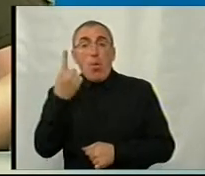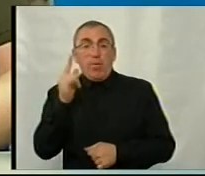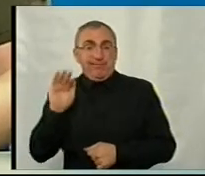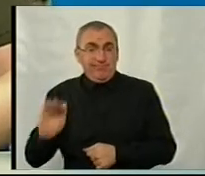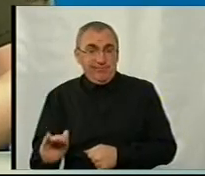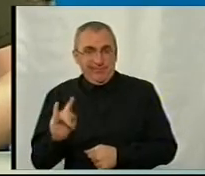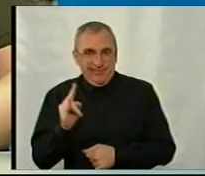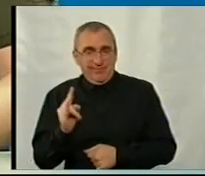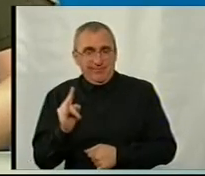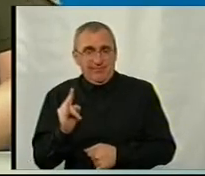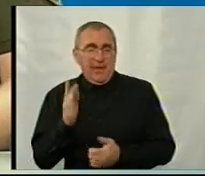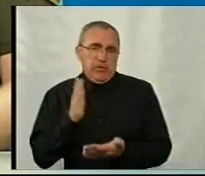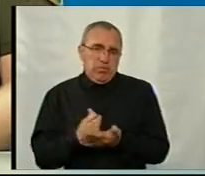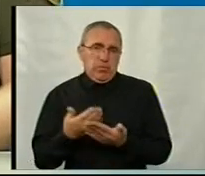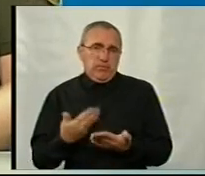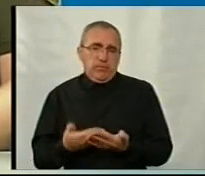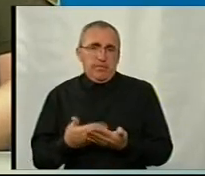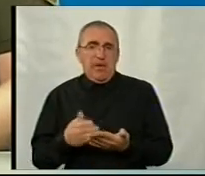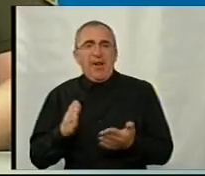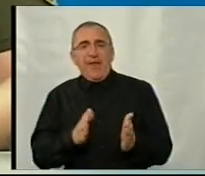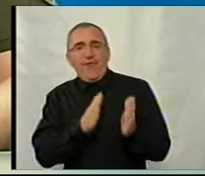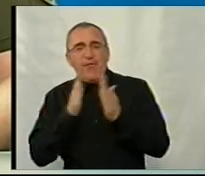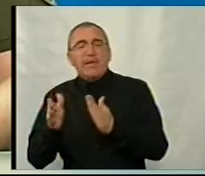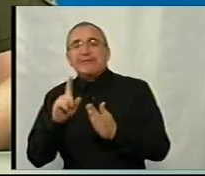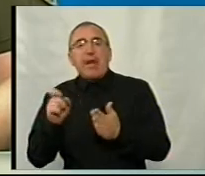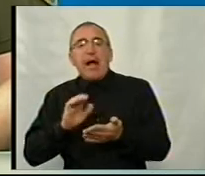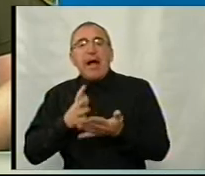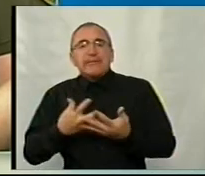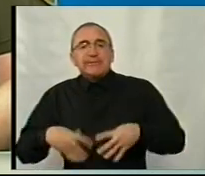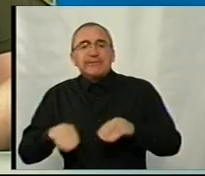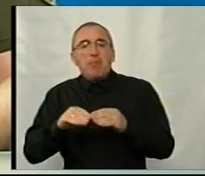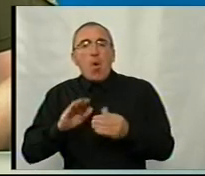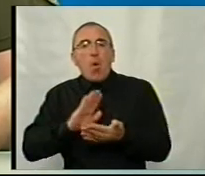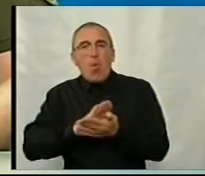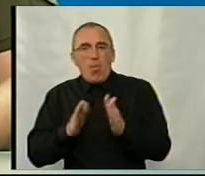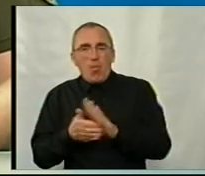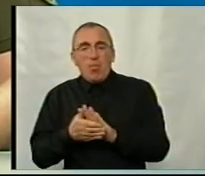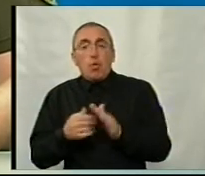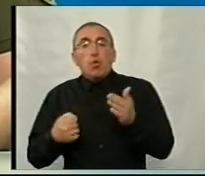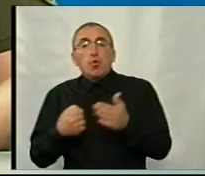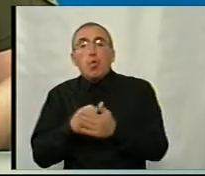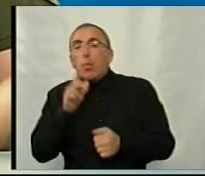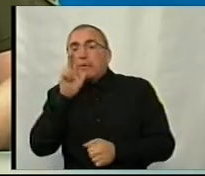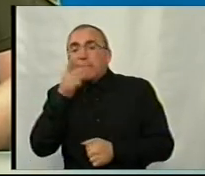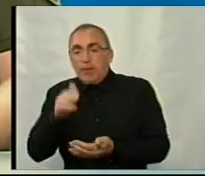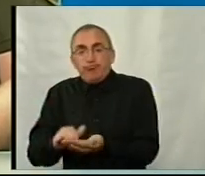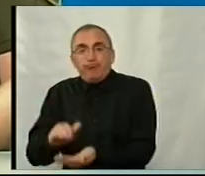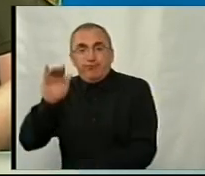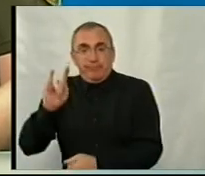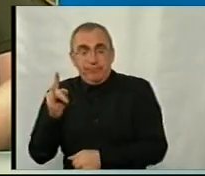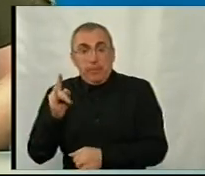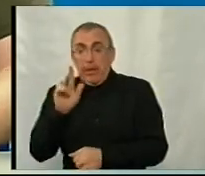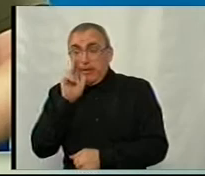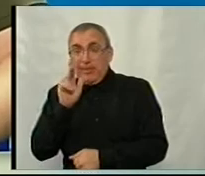наприклад, існує відсрочка за сімейними обставинами до досягнення дитини до трьох років. Тобто три роки